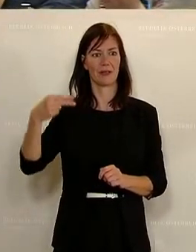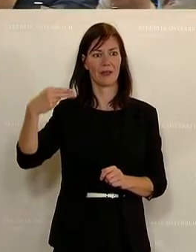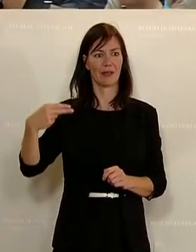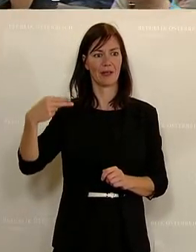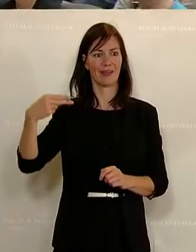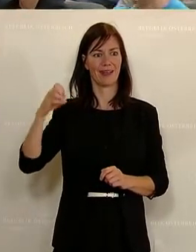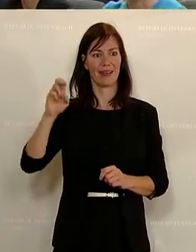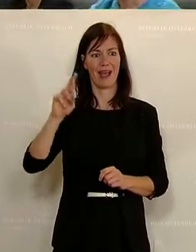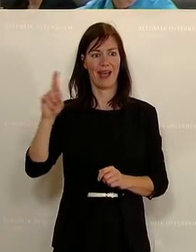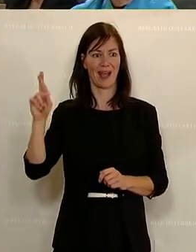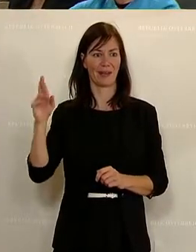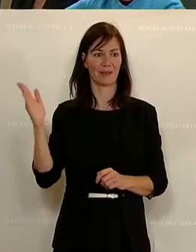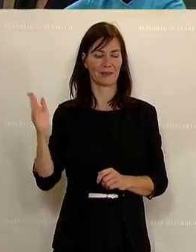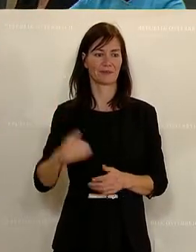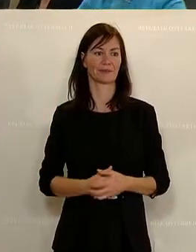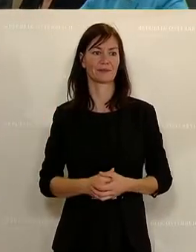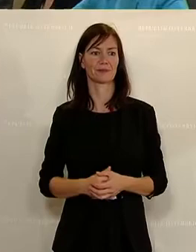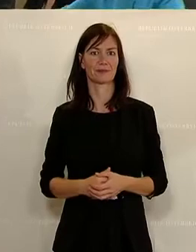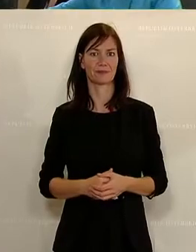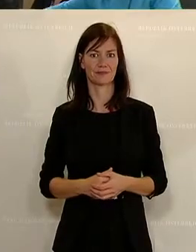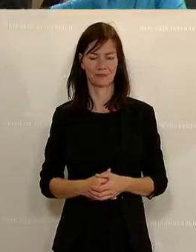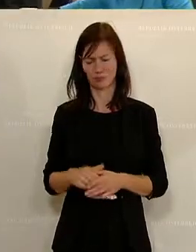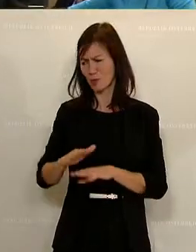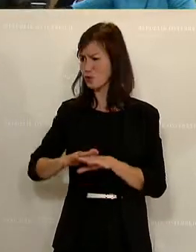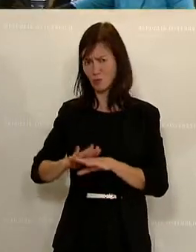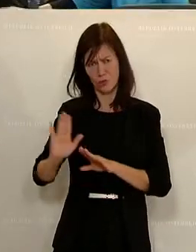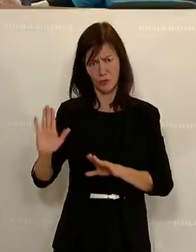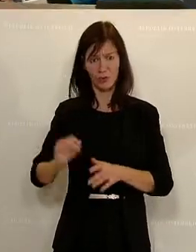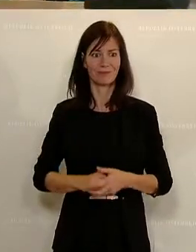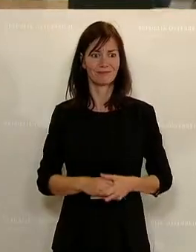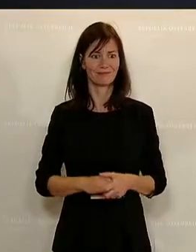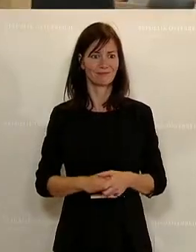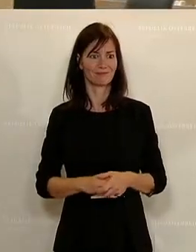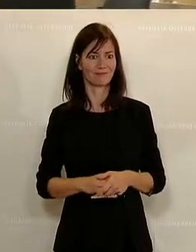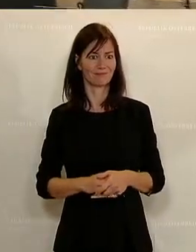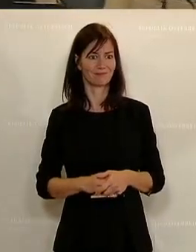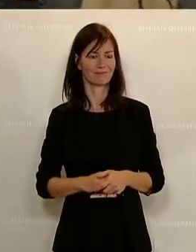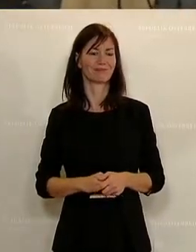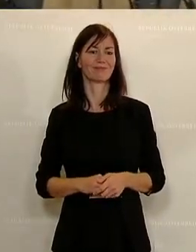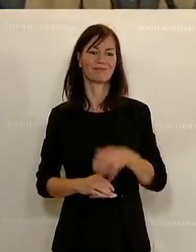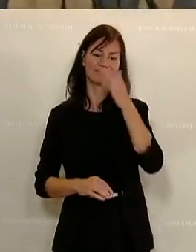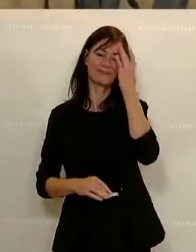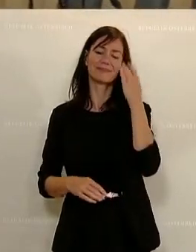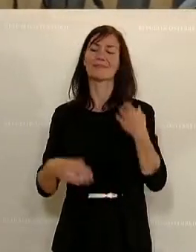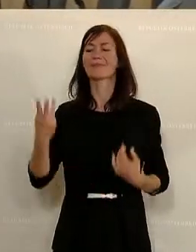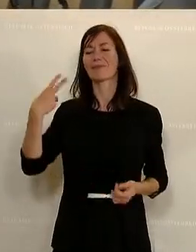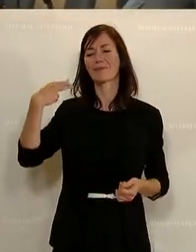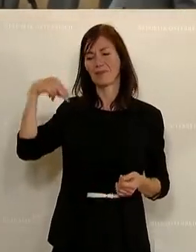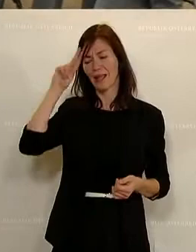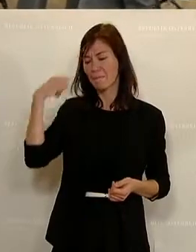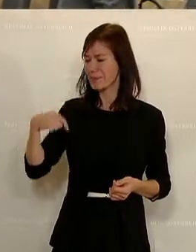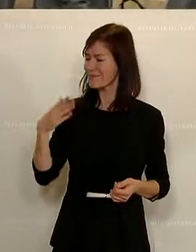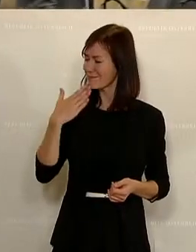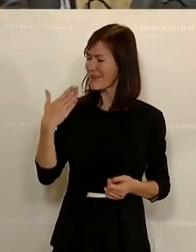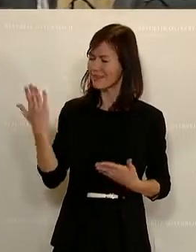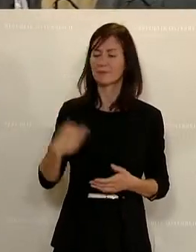Julia Herr von der SPÖ, sie ist Sprecherin für das Klima ihrer Partei. Danke Herr Präsident. Ja, Herr Vizekanzler hat